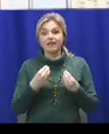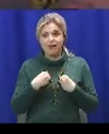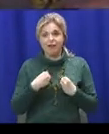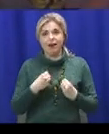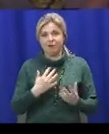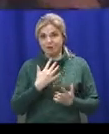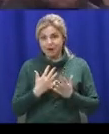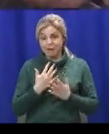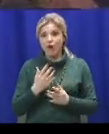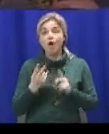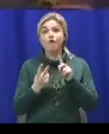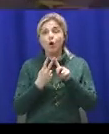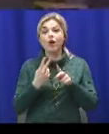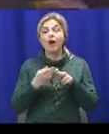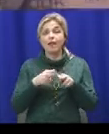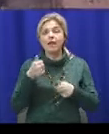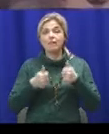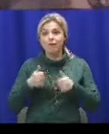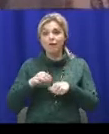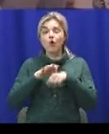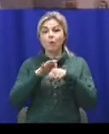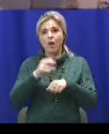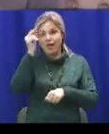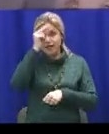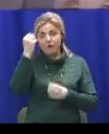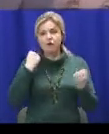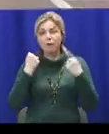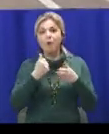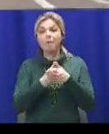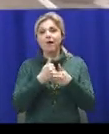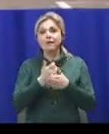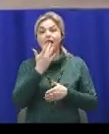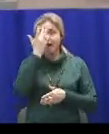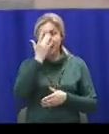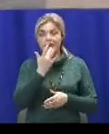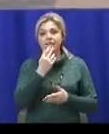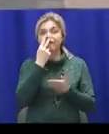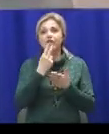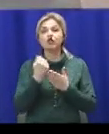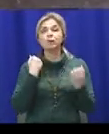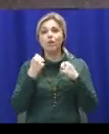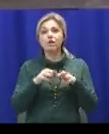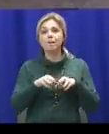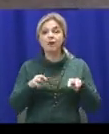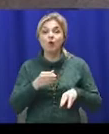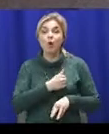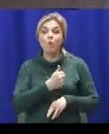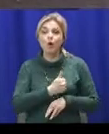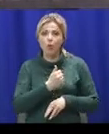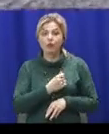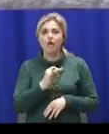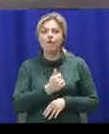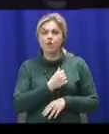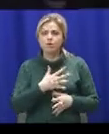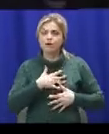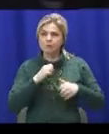собою гратися. Вже вдруге ці змагання відбуваються на навчально-спортивній базі літніх видів спорту Міністерства оборони. Військові доклали усіх